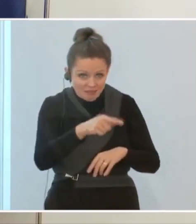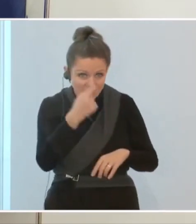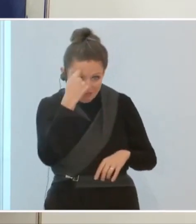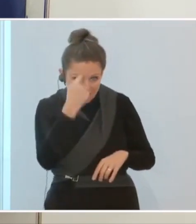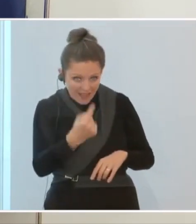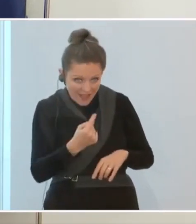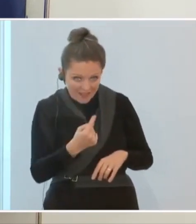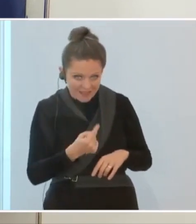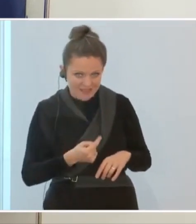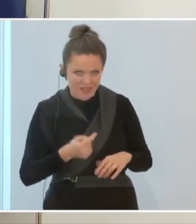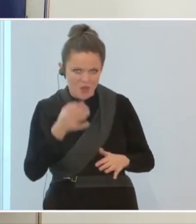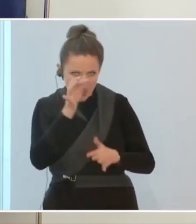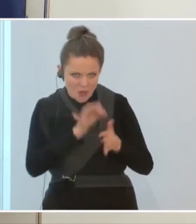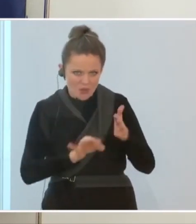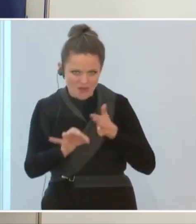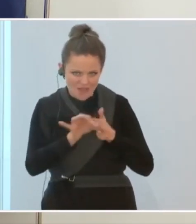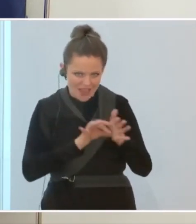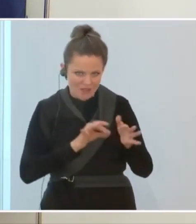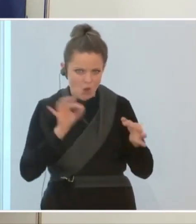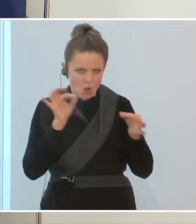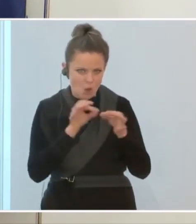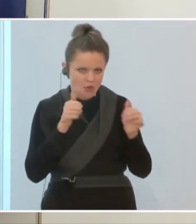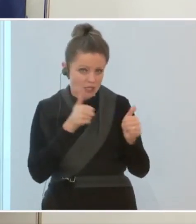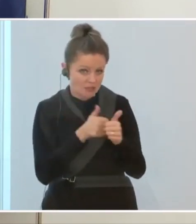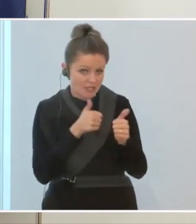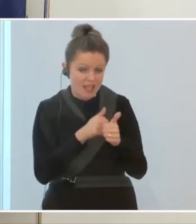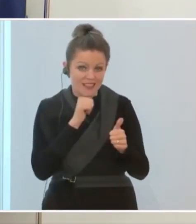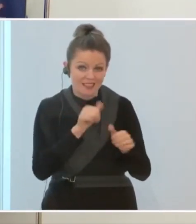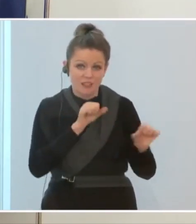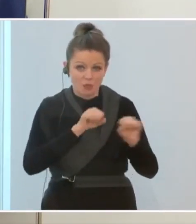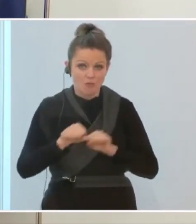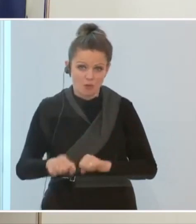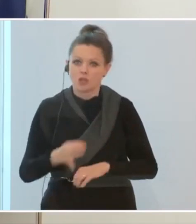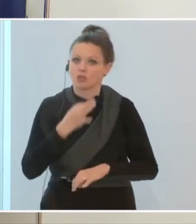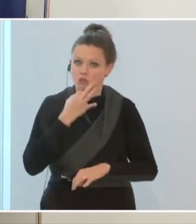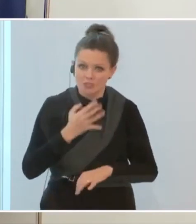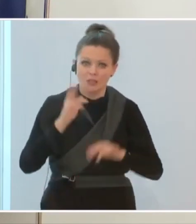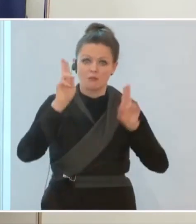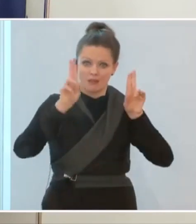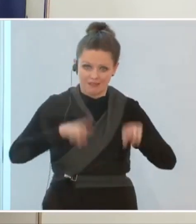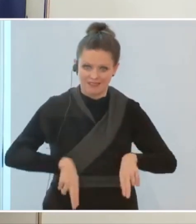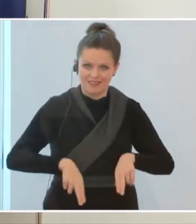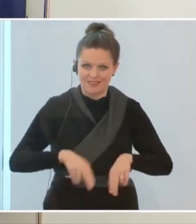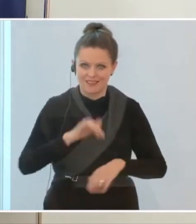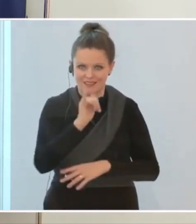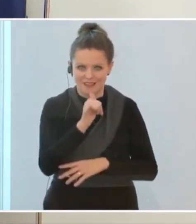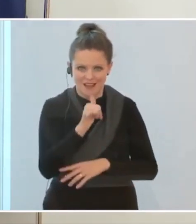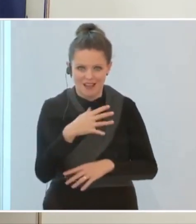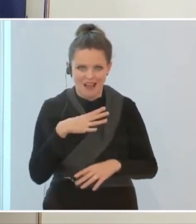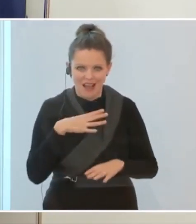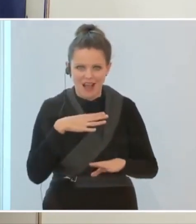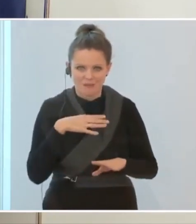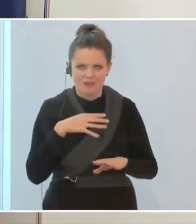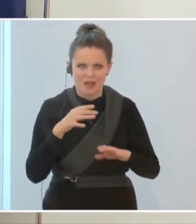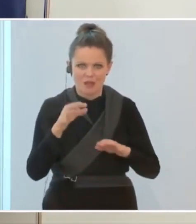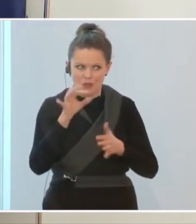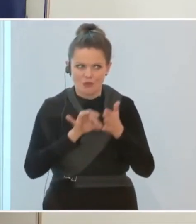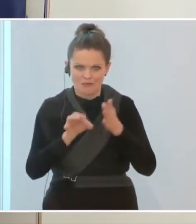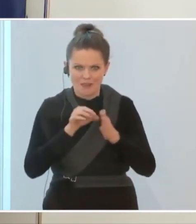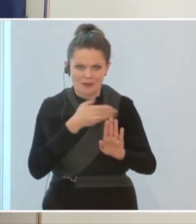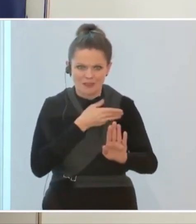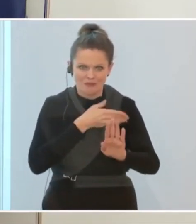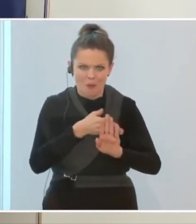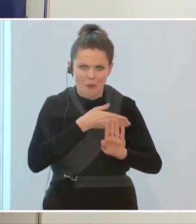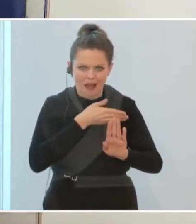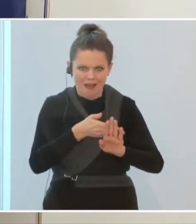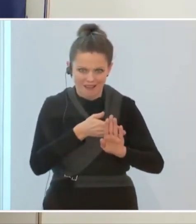dass im November das Contact Tracing nicht mehr möglich war, dann haben Sie vollkommen recht, aber es war ja irgendwas vor November. Also die infizierten